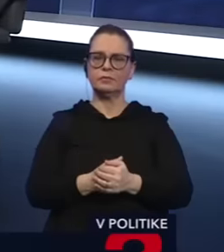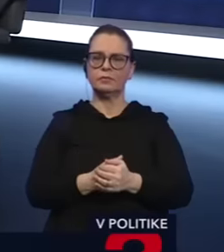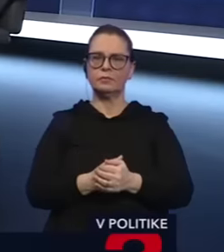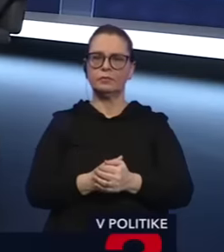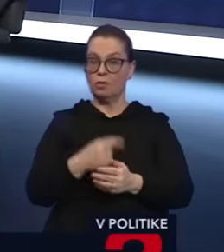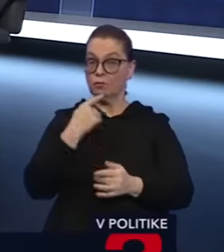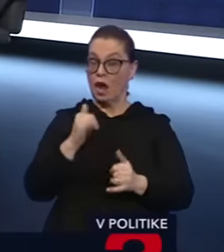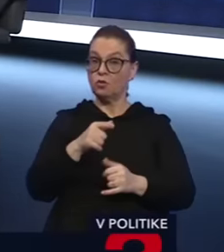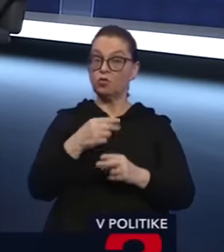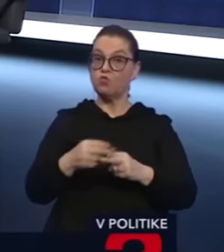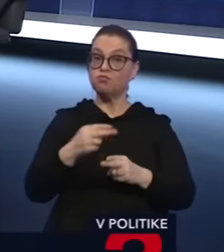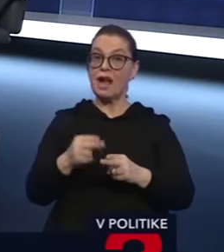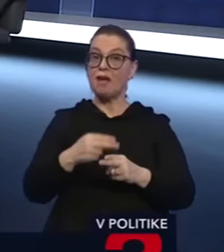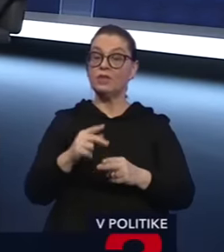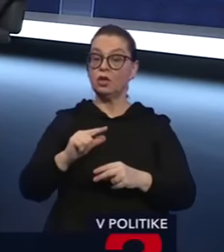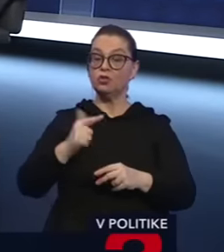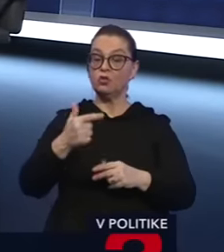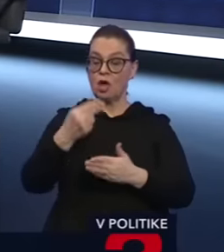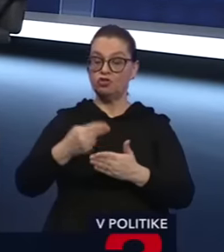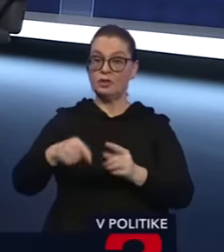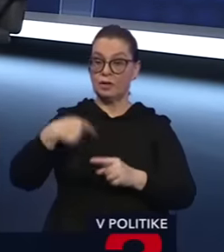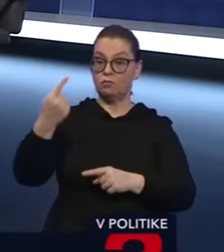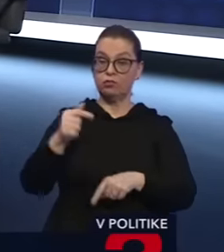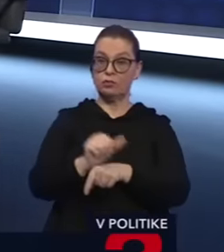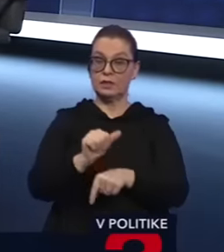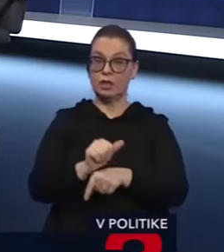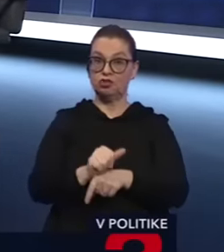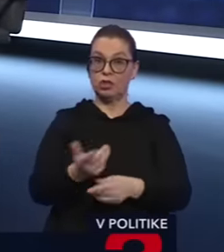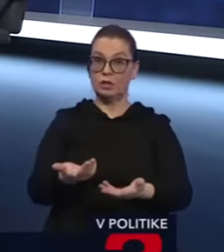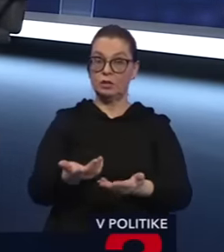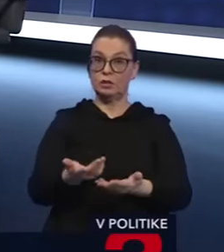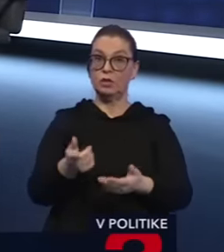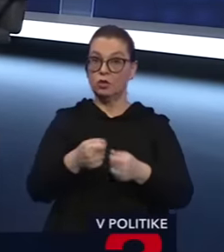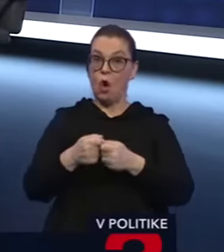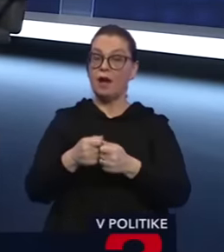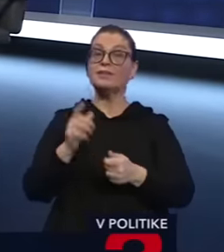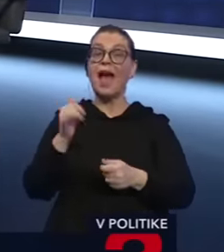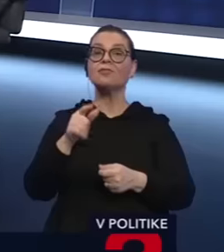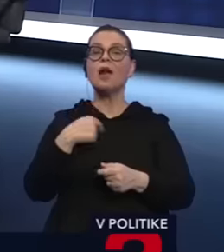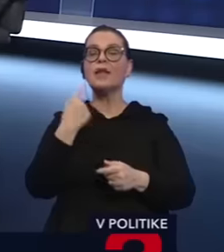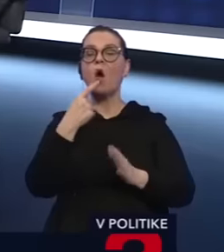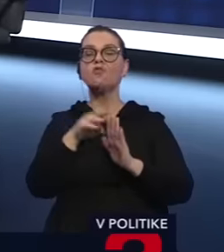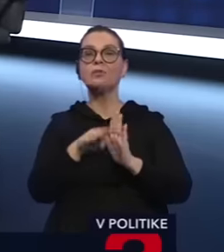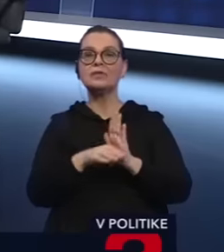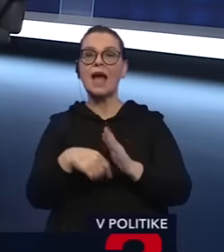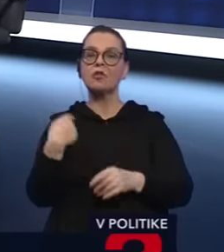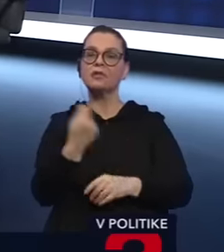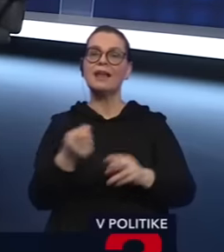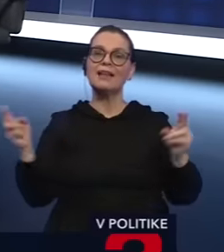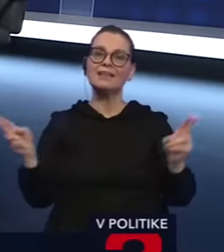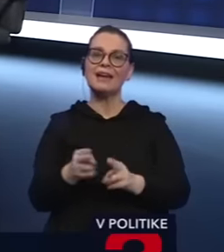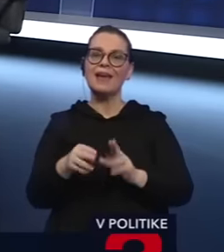druhom čítaní, ktoré má byť na budúci týždeň. To vie vláda koalície o urobiť. Ale ja hovorím o tých zákonoch, ktoré priniesli do parlamentu v skrátenom